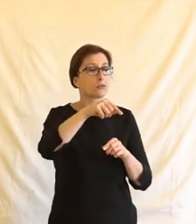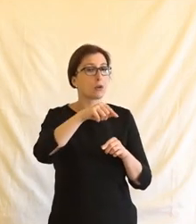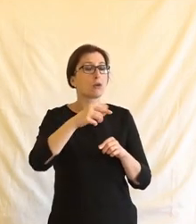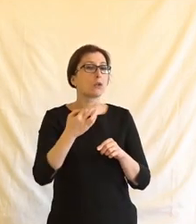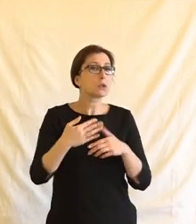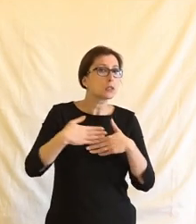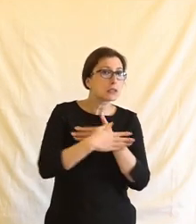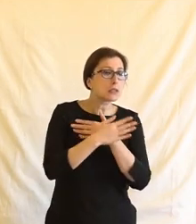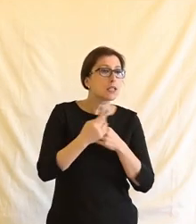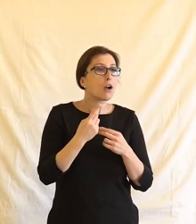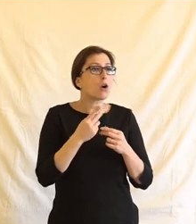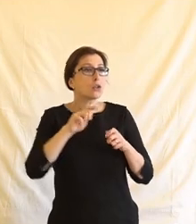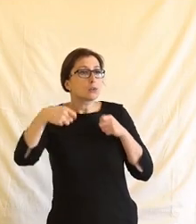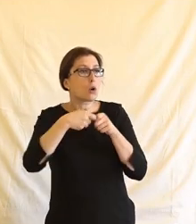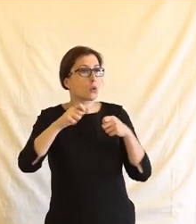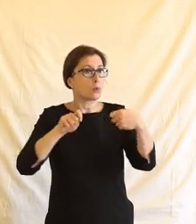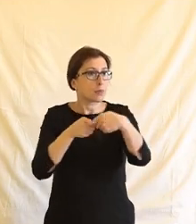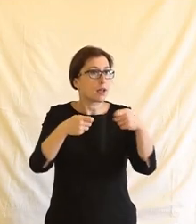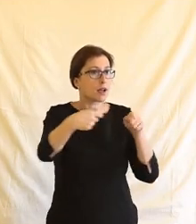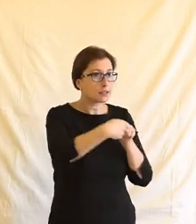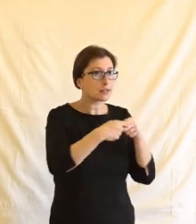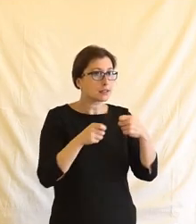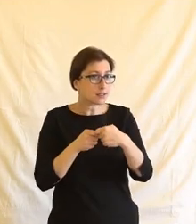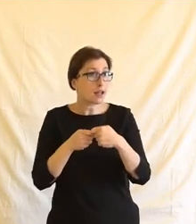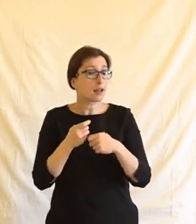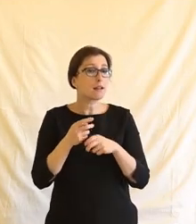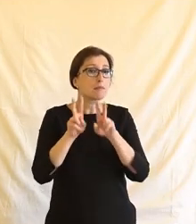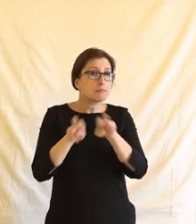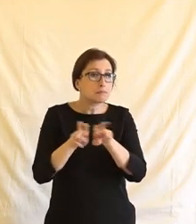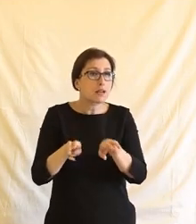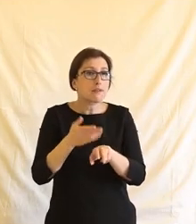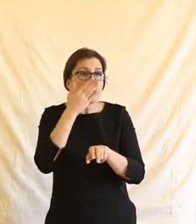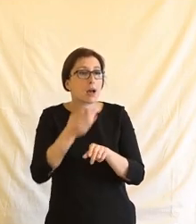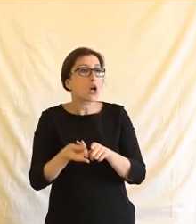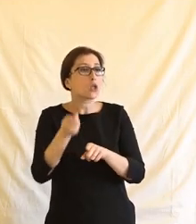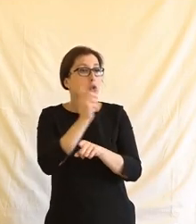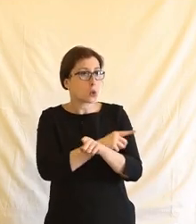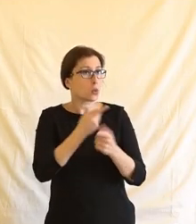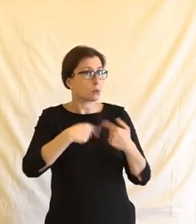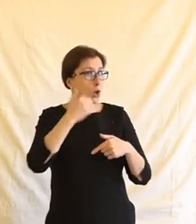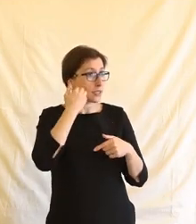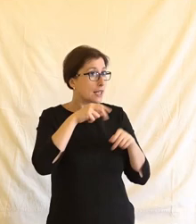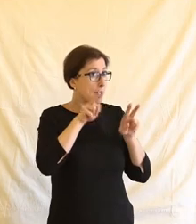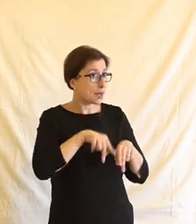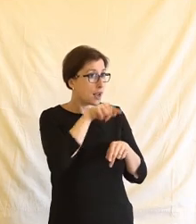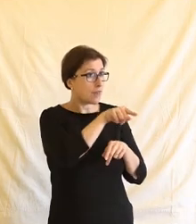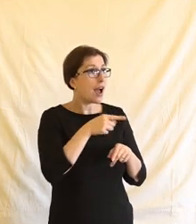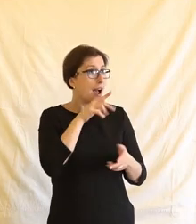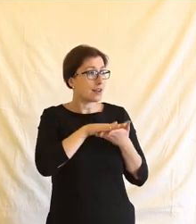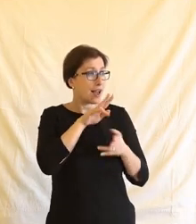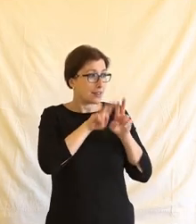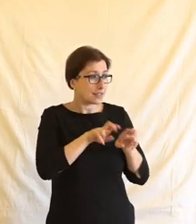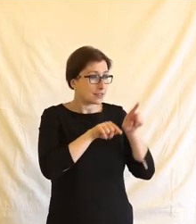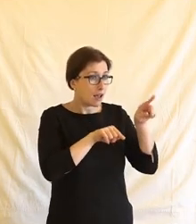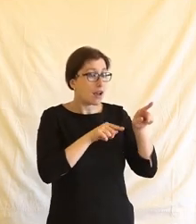proces prostě nějaké spolupráce i v rámci státu, třeba o analýzu judikatury Evropského soudu pro lidská práva, tak už z té analýzy, kterou bychom jim rádi